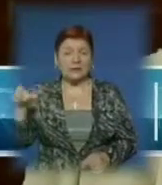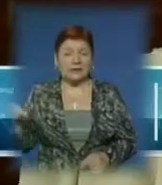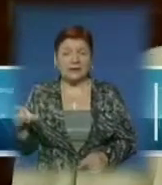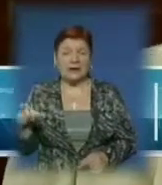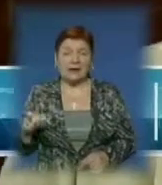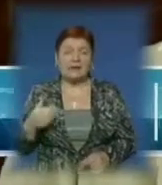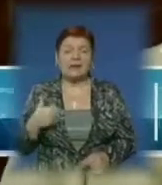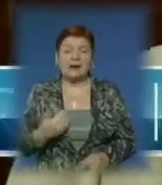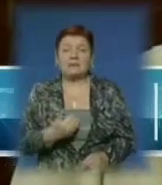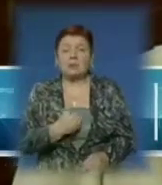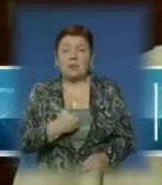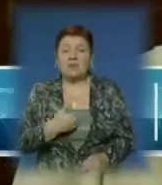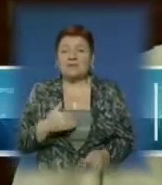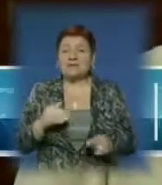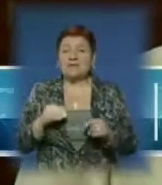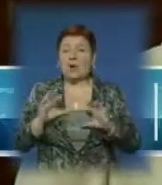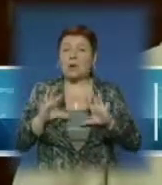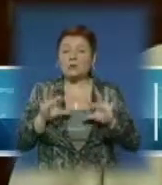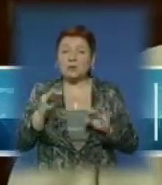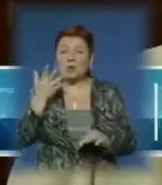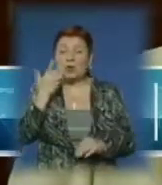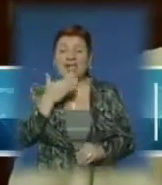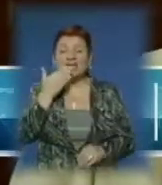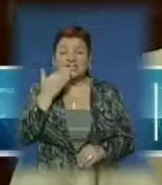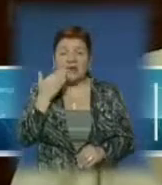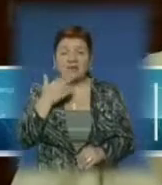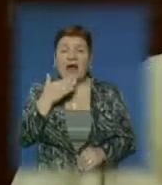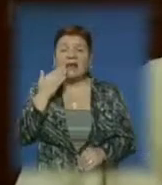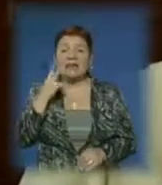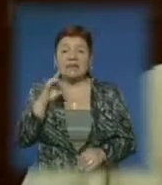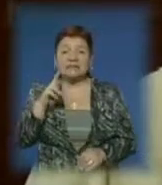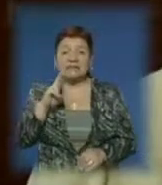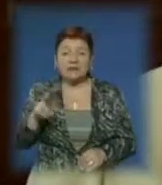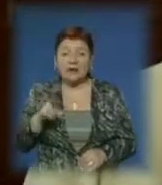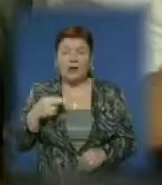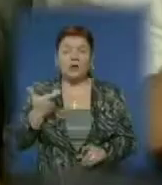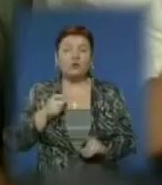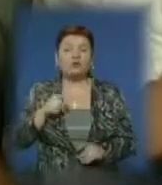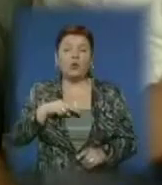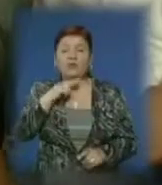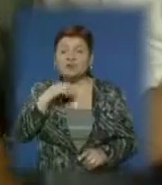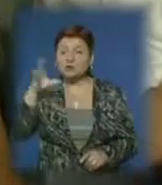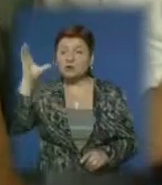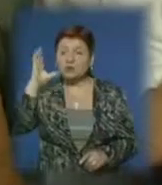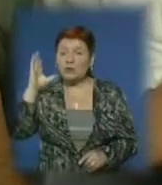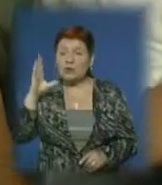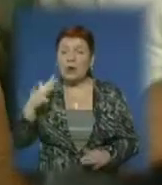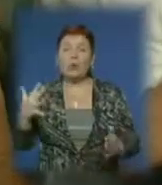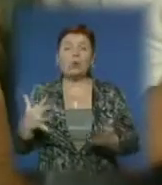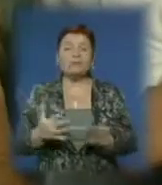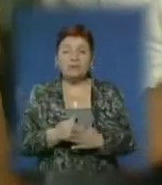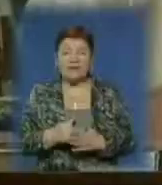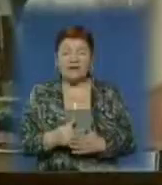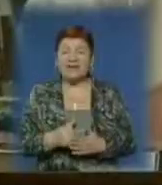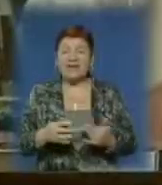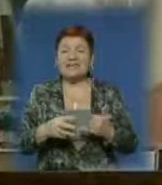розповіддю, коли він читав нам лекції, тишина була дуже сильна в аудиторії, ми всі його дуже уважно слухали. Успіхи своїх земляків Михайло